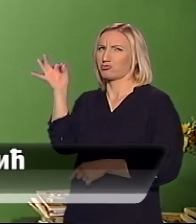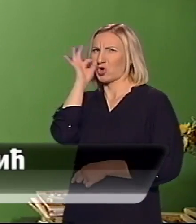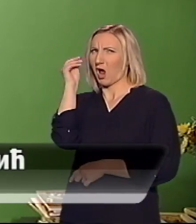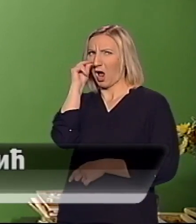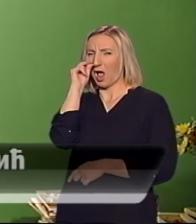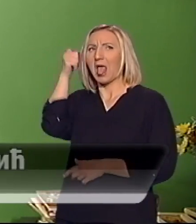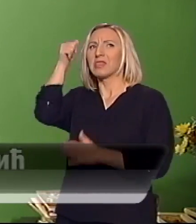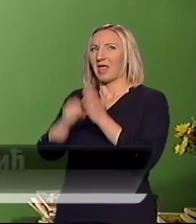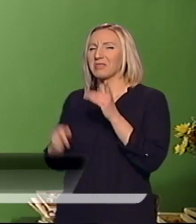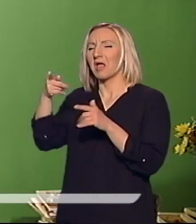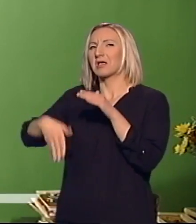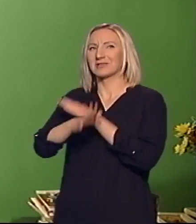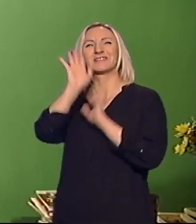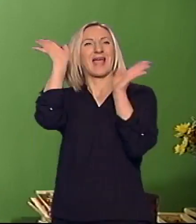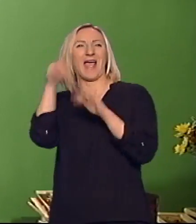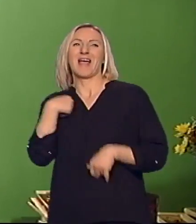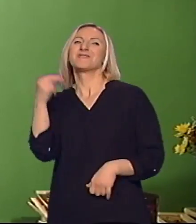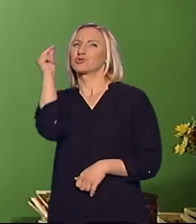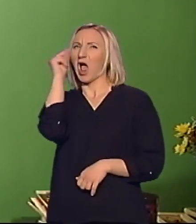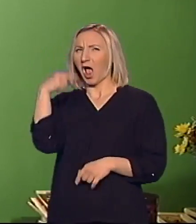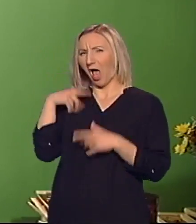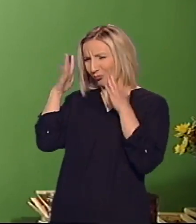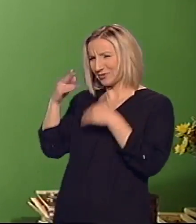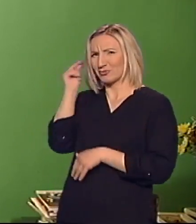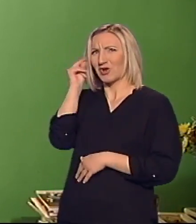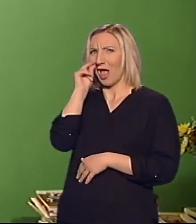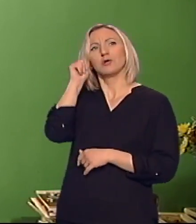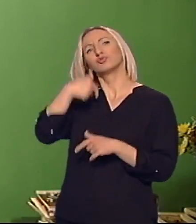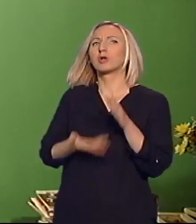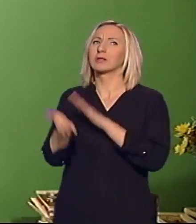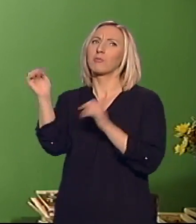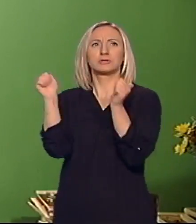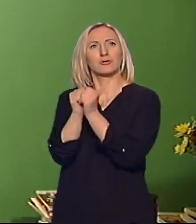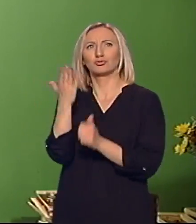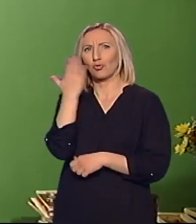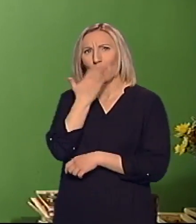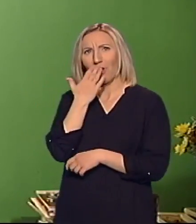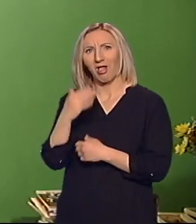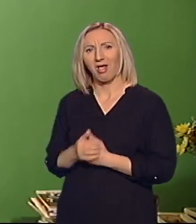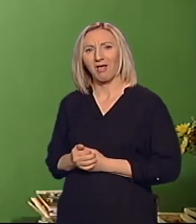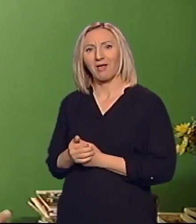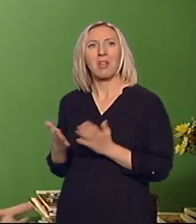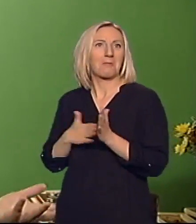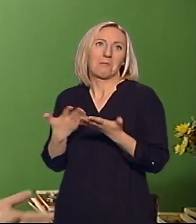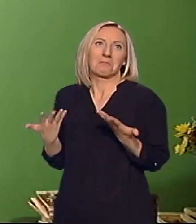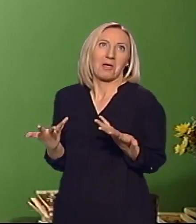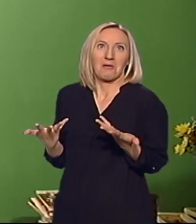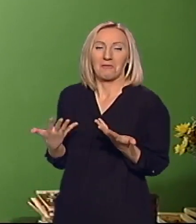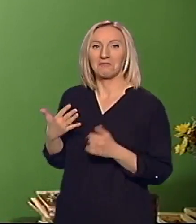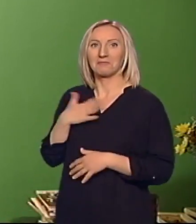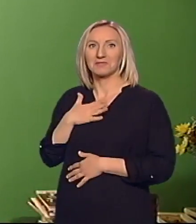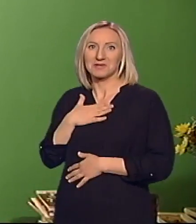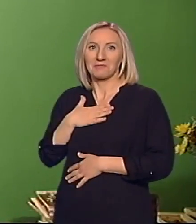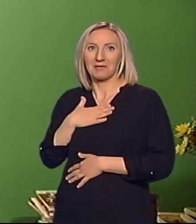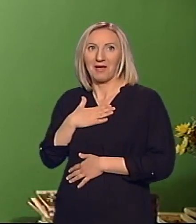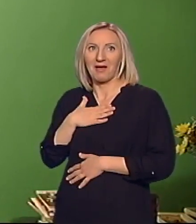jednog dana da izađe i da kaže iz sobe, ej, ja sam se samo šalio i sutra ću da idem u školu. Naprimjer, eto, tako, to je bilo